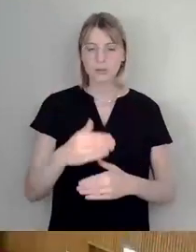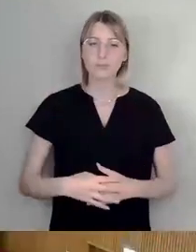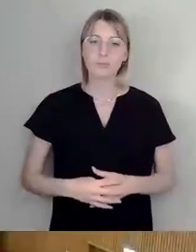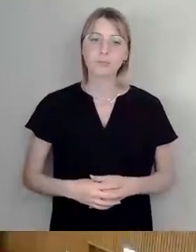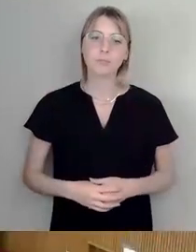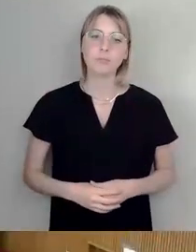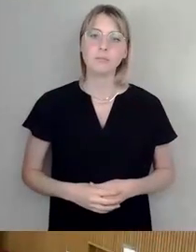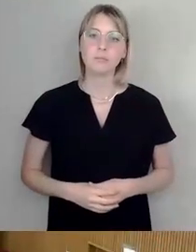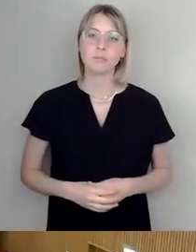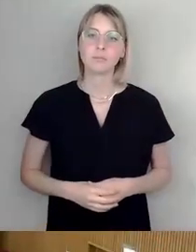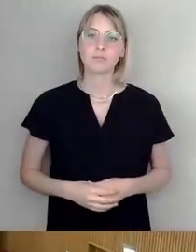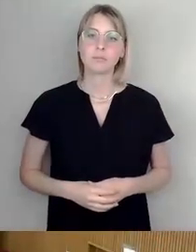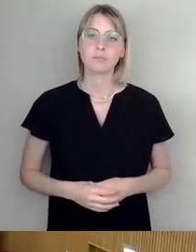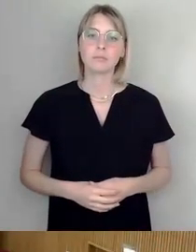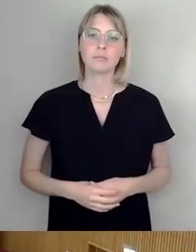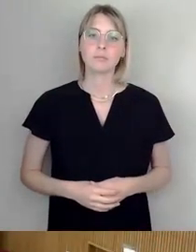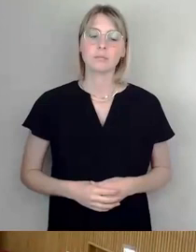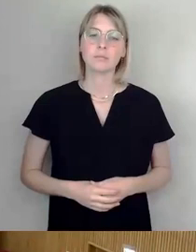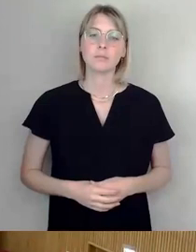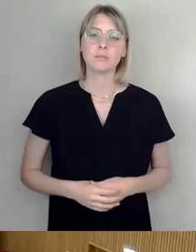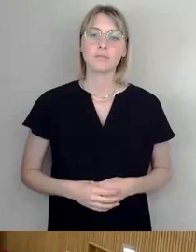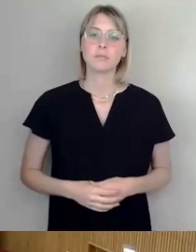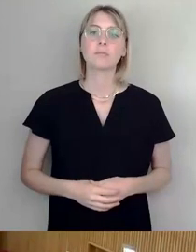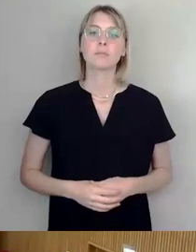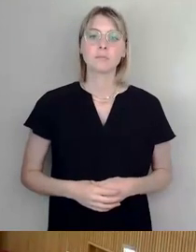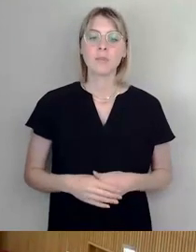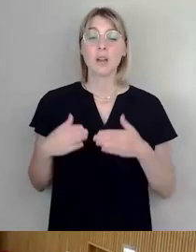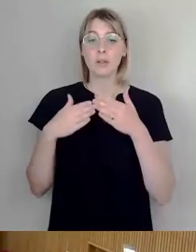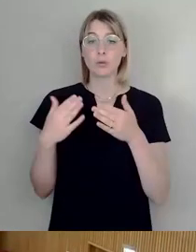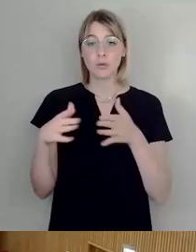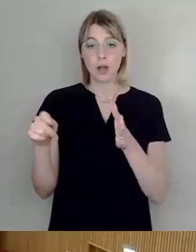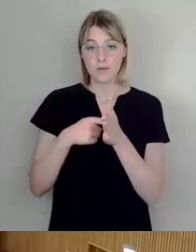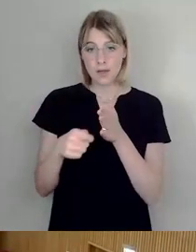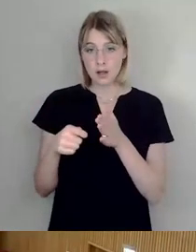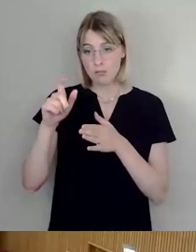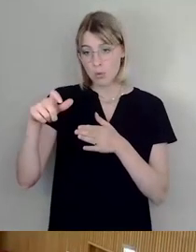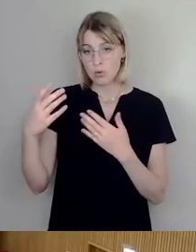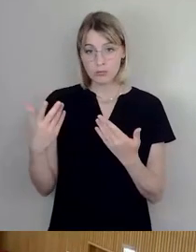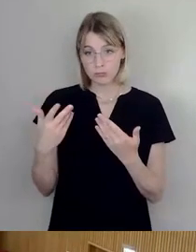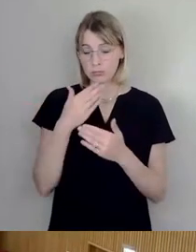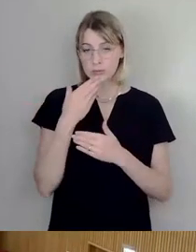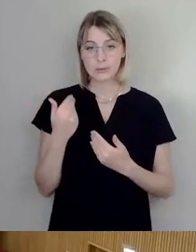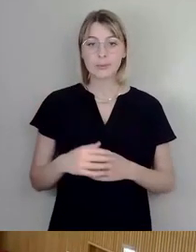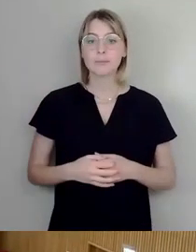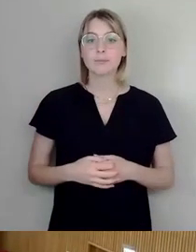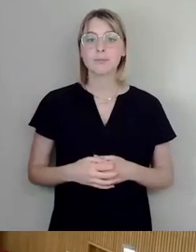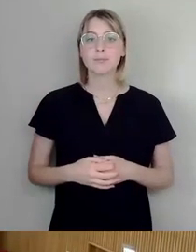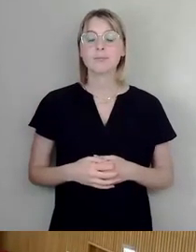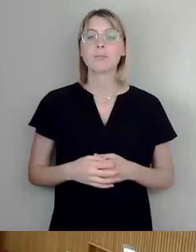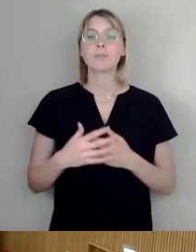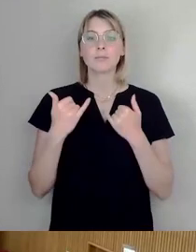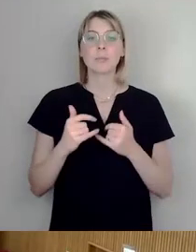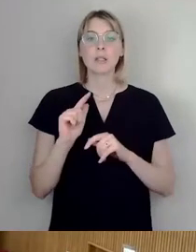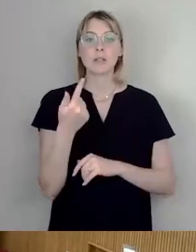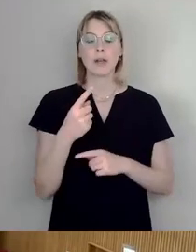Danke. Dann Fraktion Freie Wähler, Freie Bürger. Nein? Dann gehen wir in die zweite Runde. Und da wurde